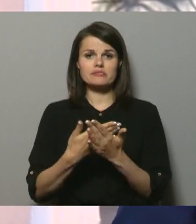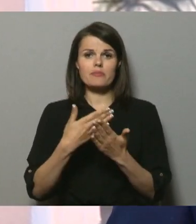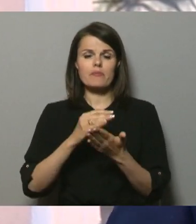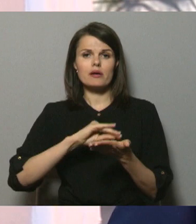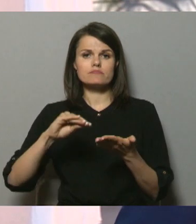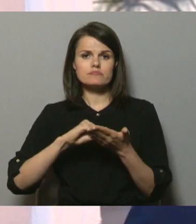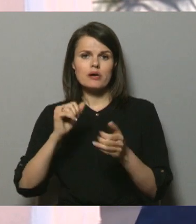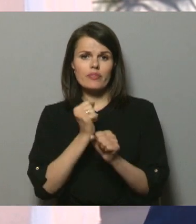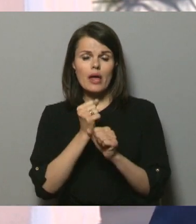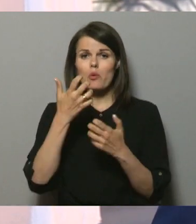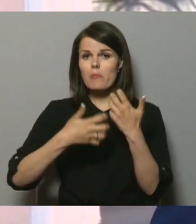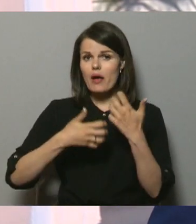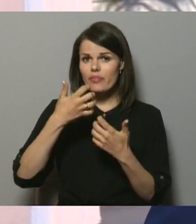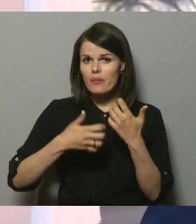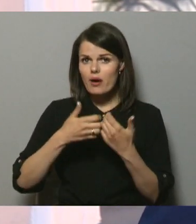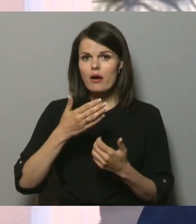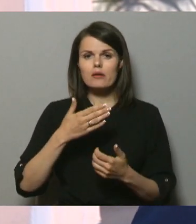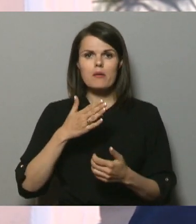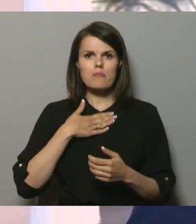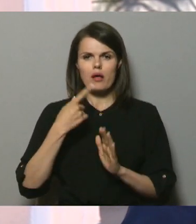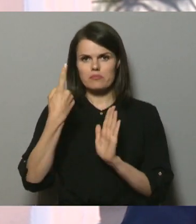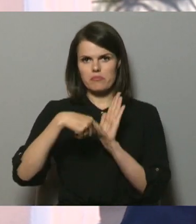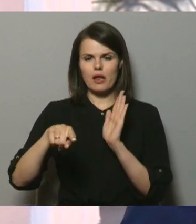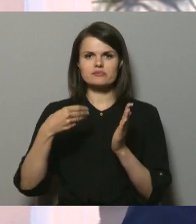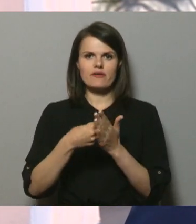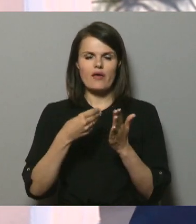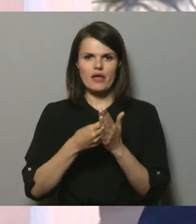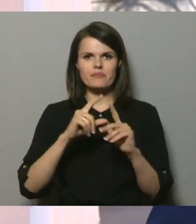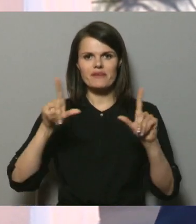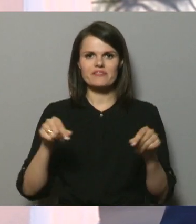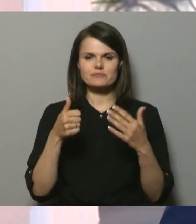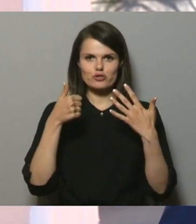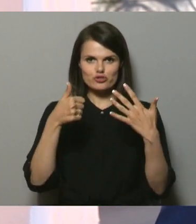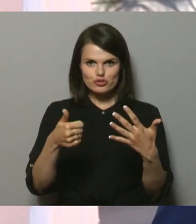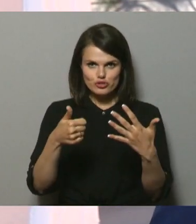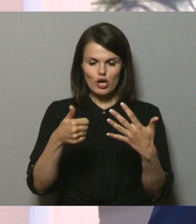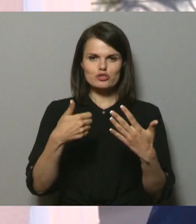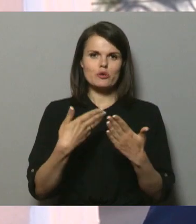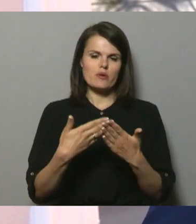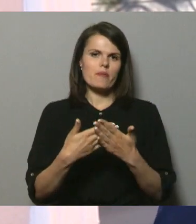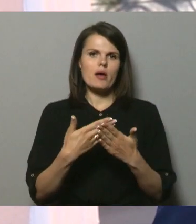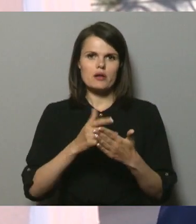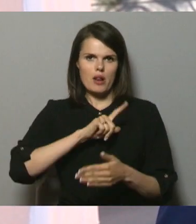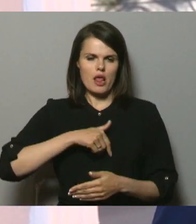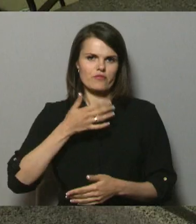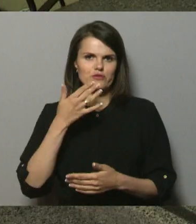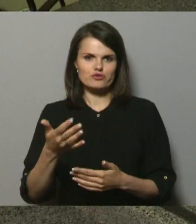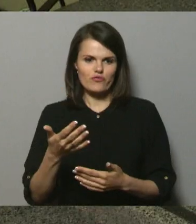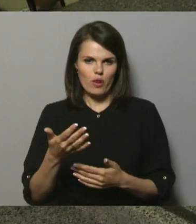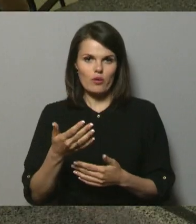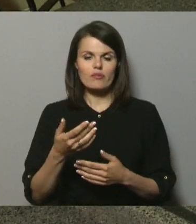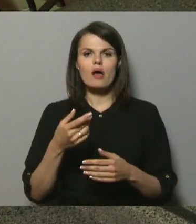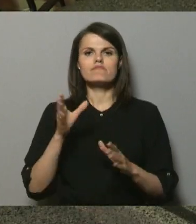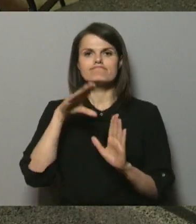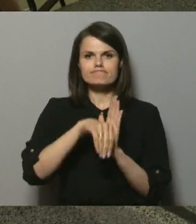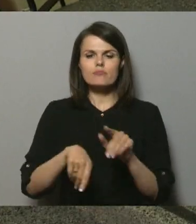darbu matemātikā, man pieprasa vērtējumam būt vismaz sešām bellēm, piemēram, latviešu logā. Tā kā